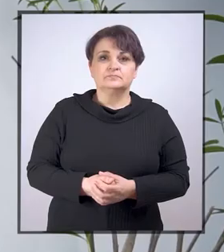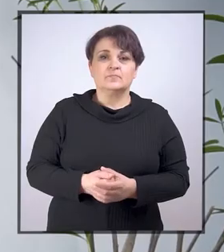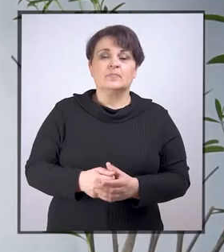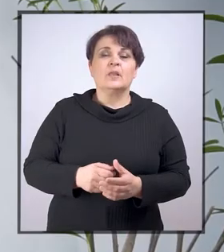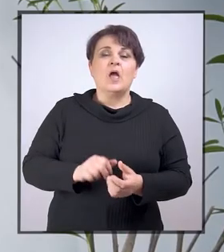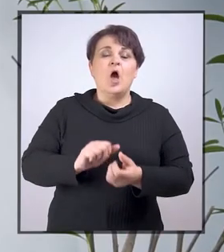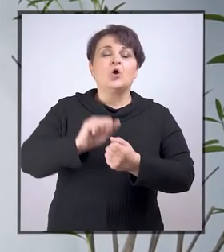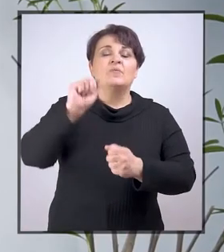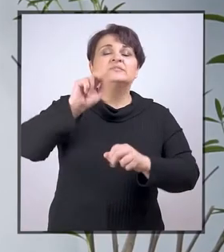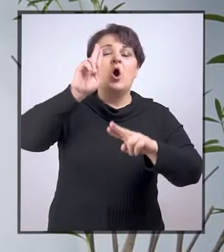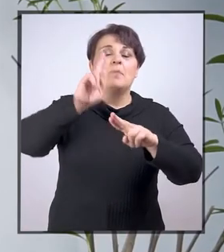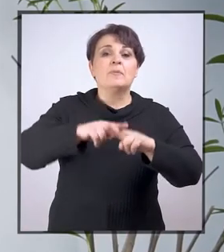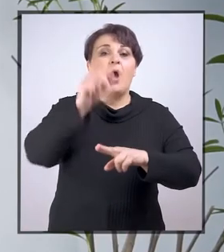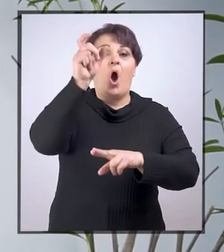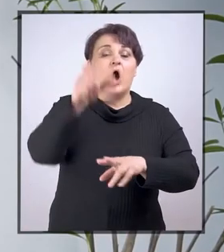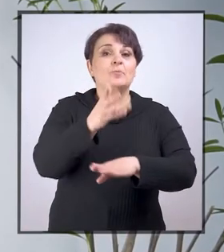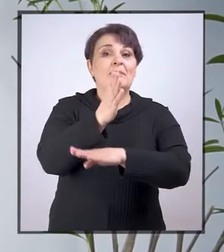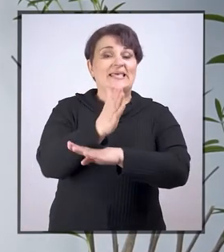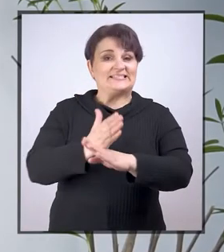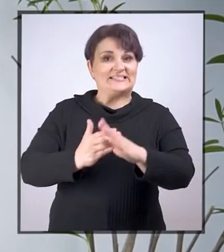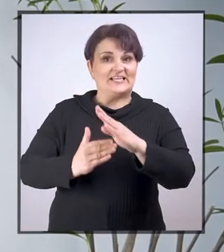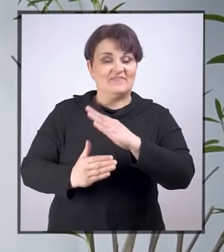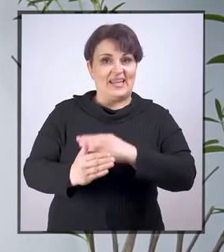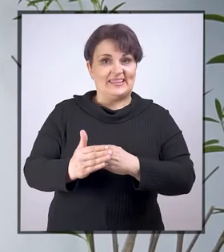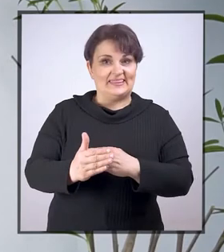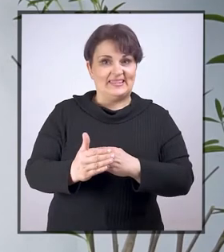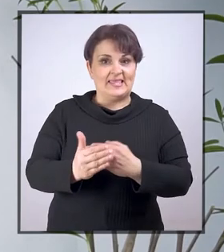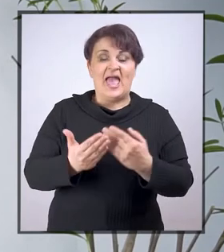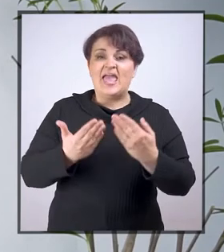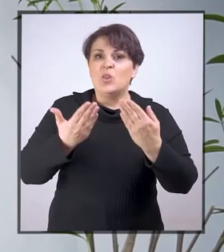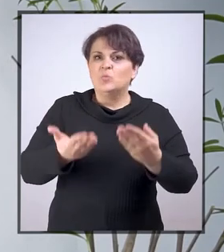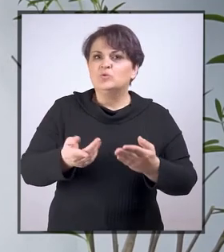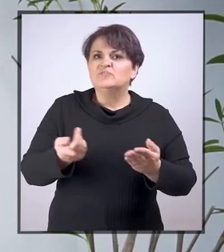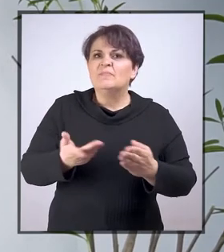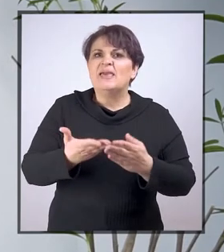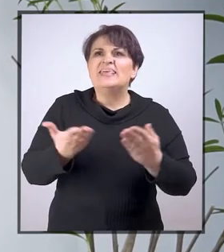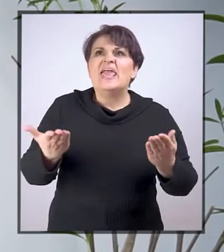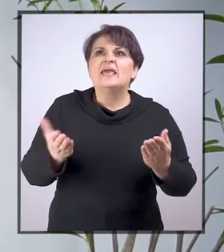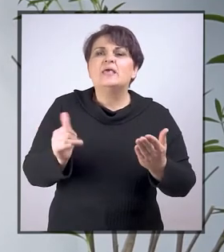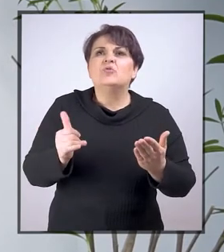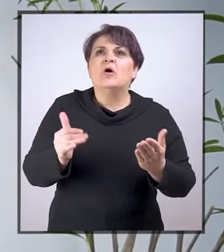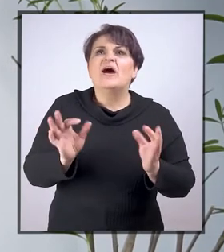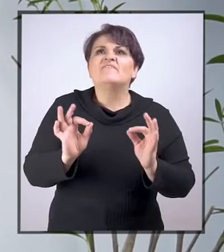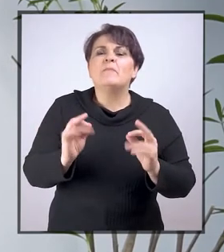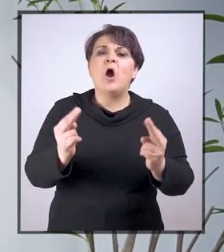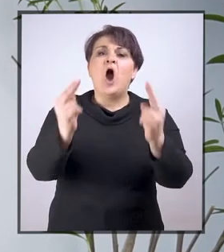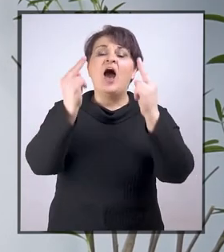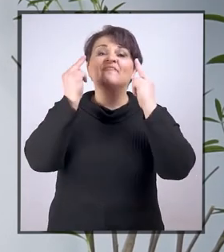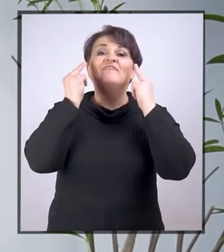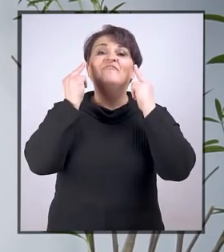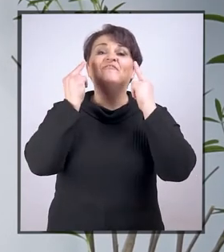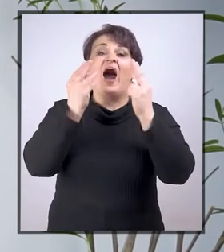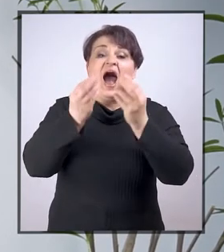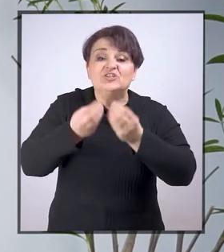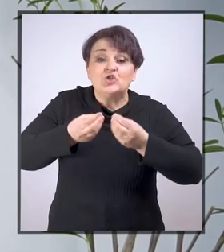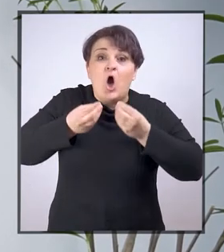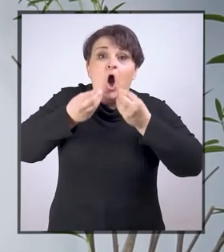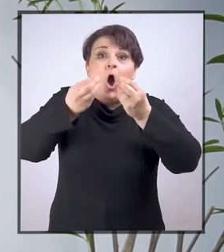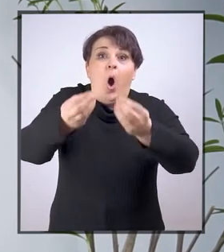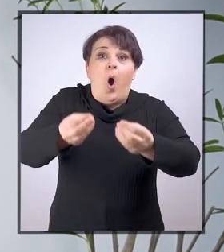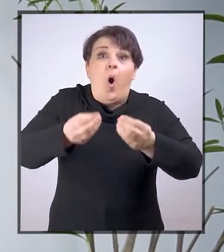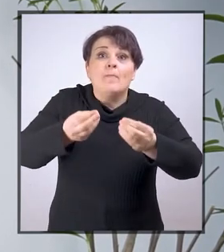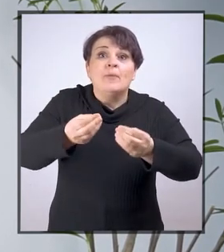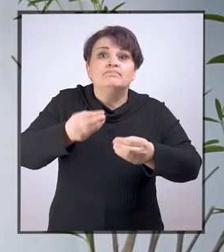Konvencija o pravima osoba sa invaliditetom nudi u stvar jedno veoma važno